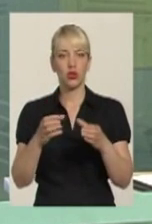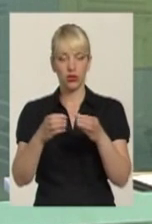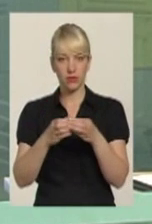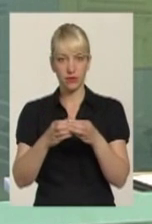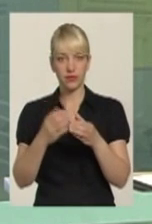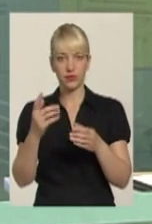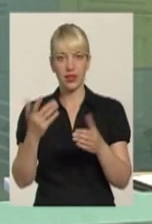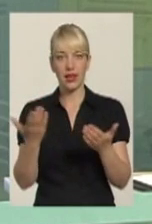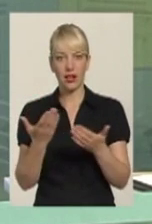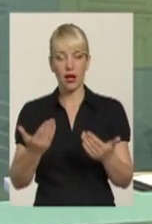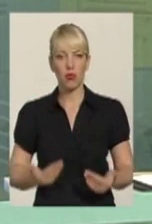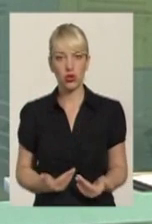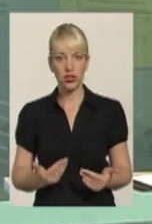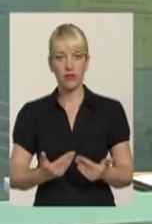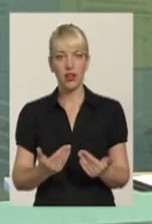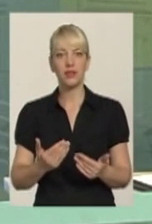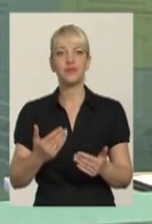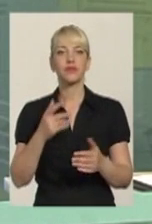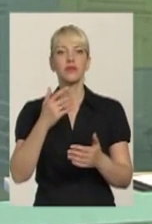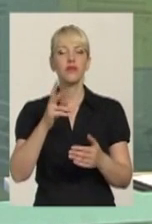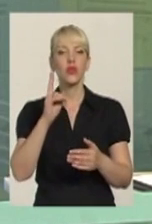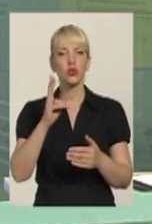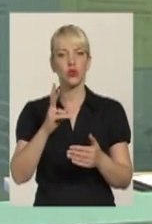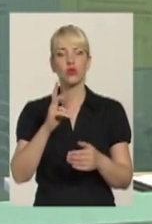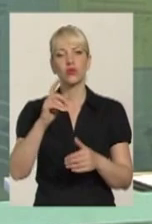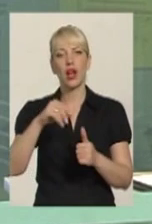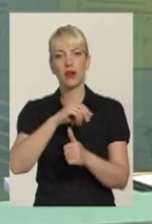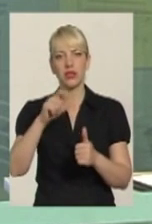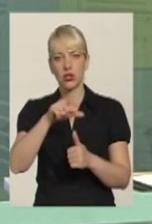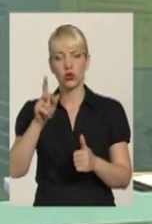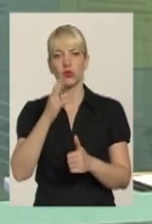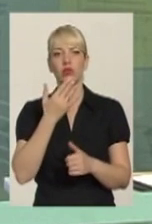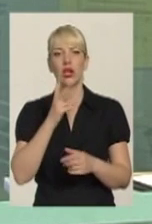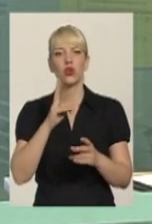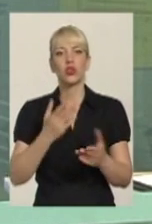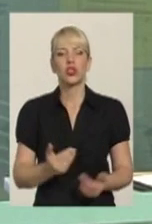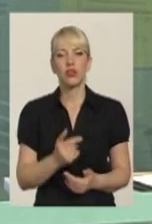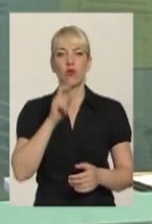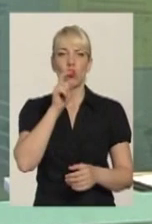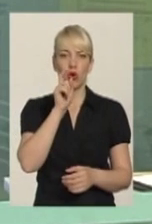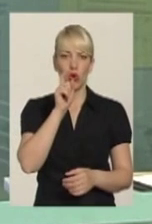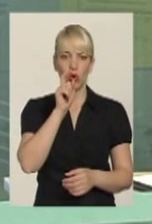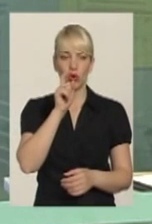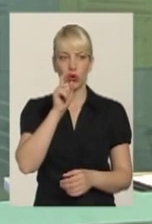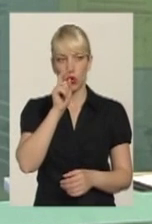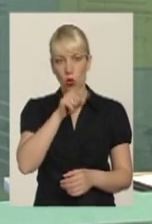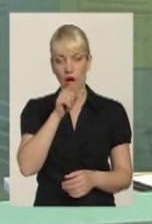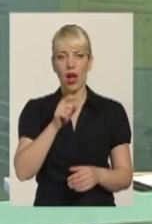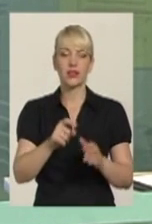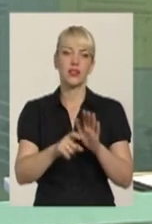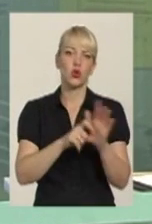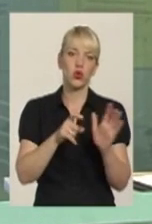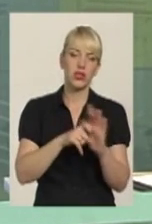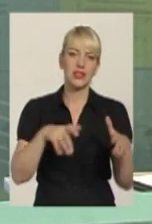до цих бурямних подій на території Луганської, Донецької області, або ж тих територіях в Криму, на тих